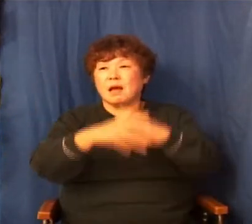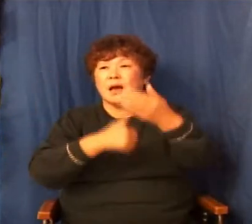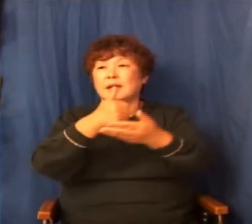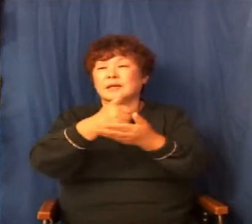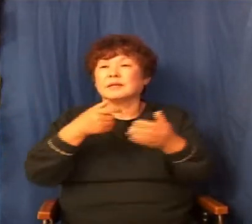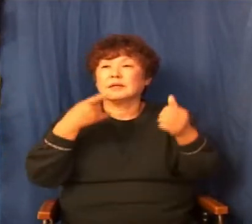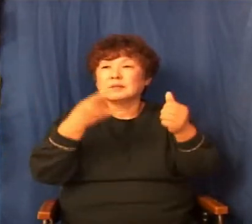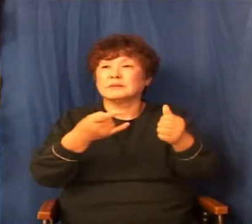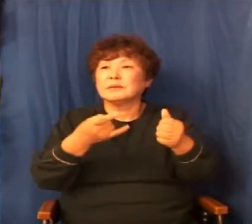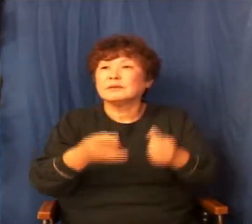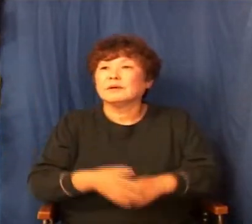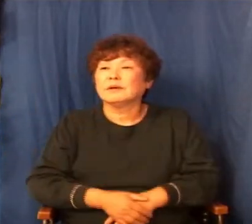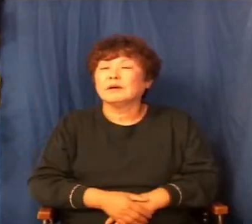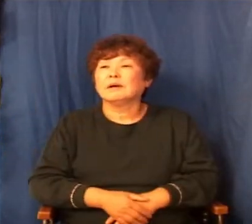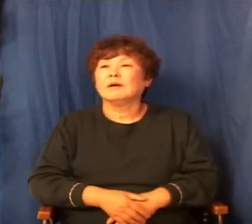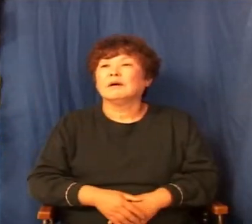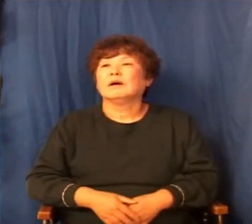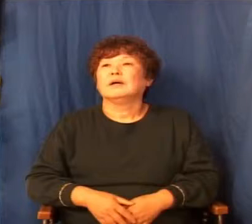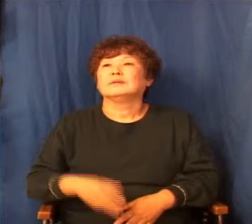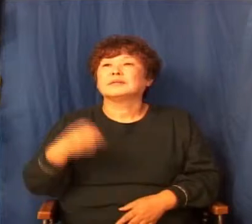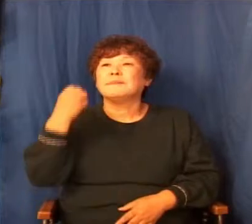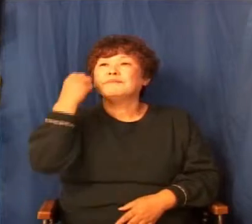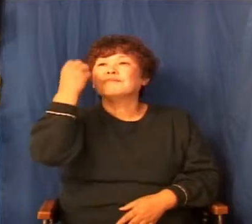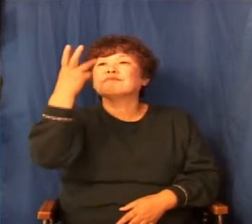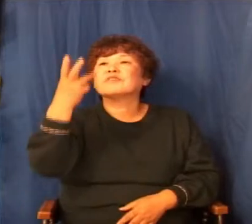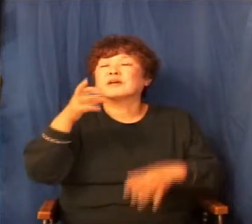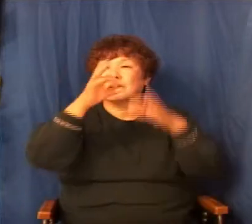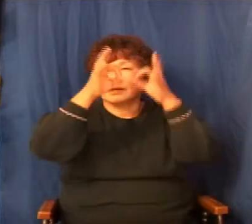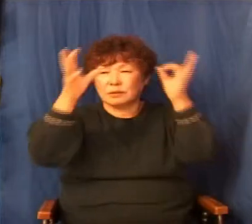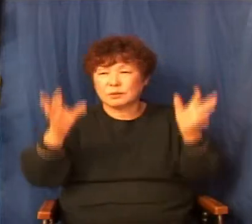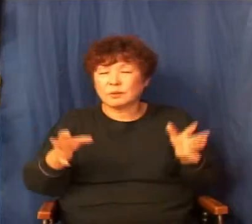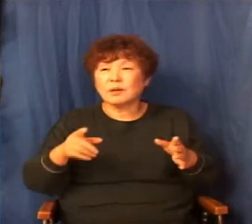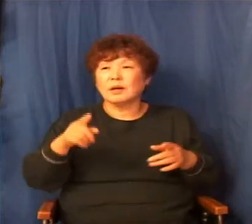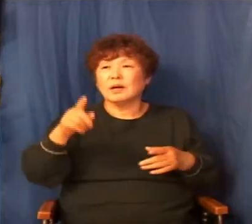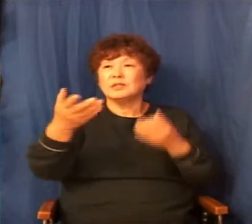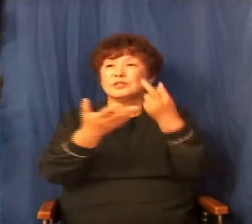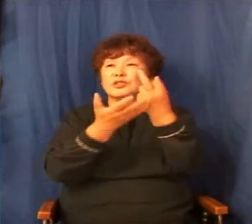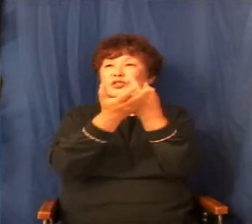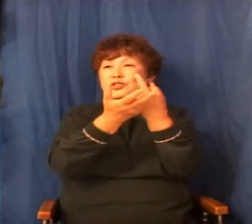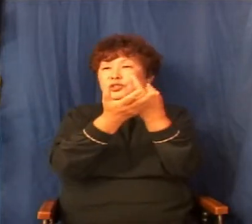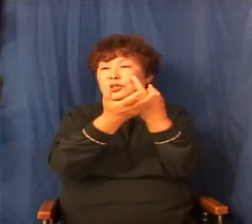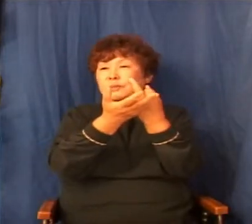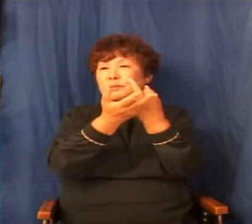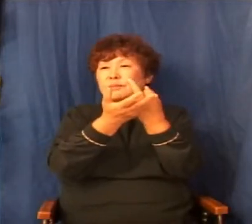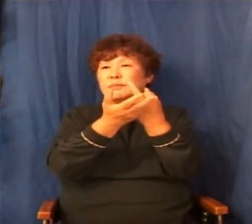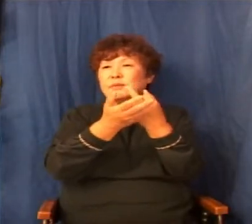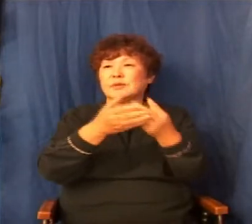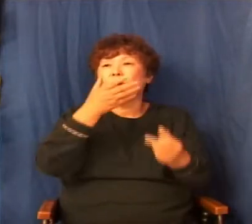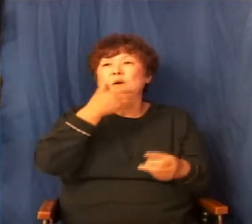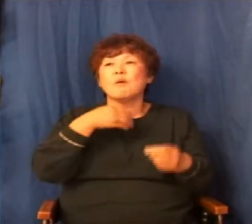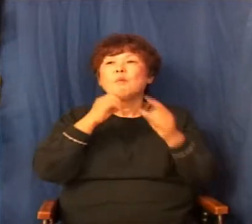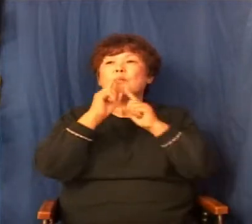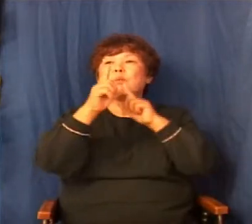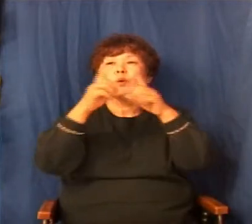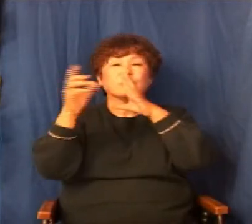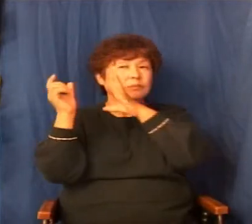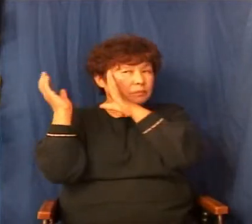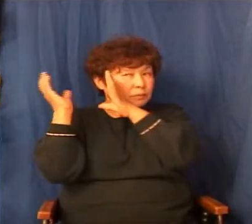얼마를 삶았어요 3개월을 삶았어요 그러니 여러분 우리가